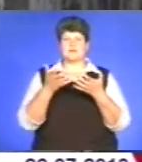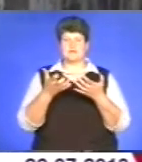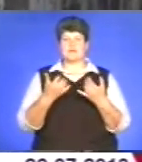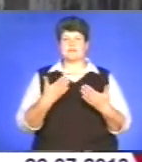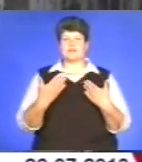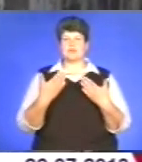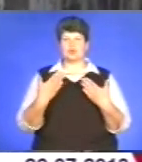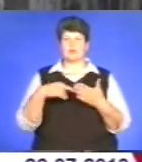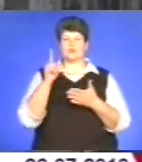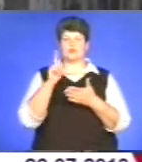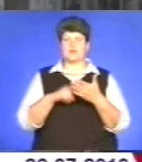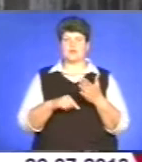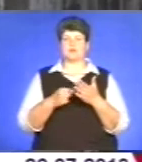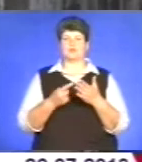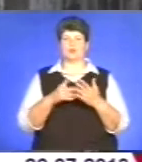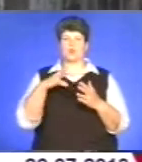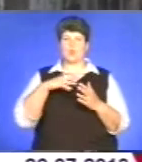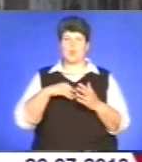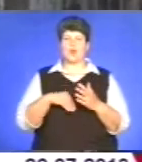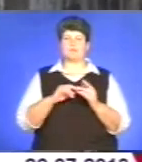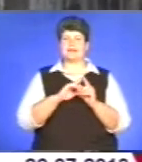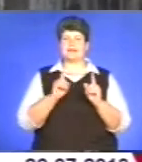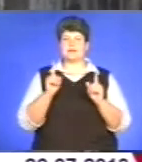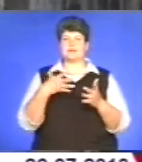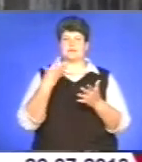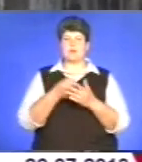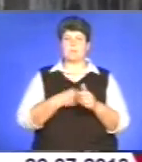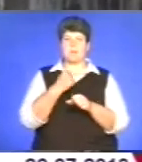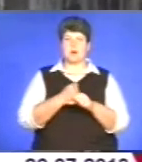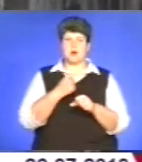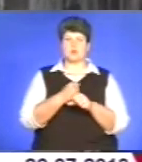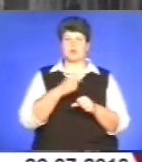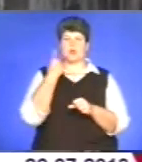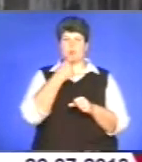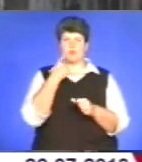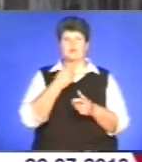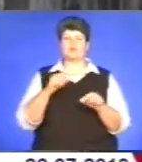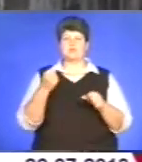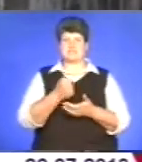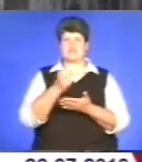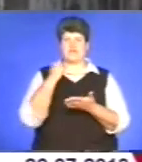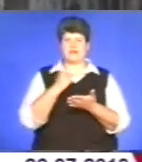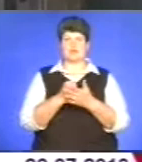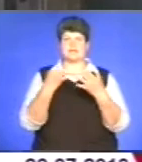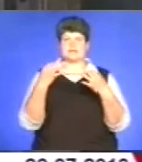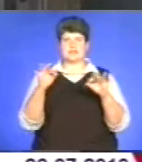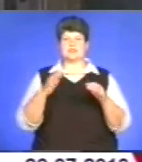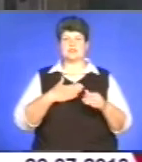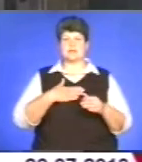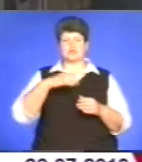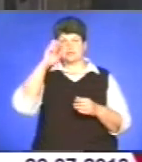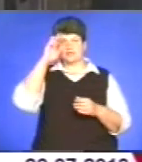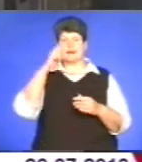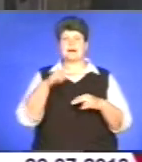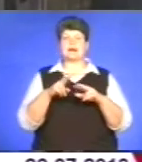чергу, до віри, до релігії, духовності, і не тільки своєю працею і мовою стверджують незалежність і твердість нашої держави. Хрещення України